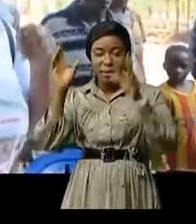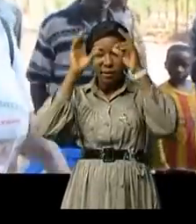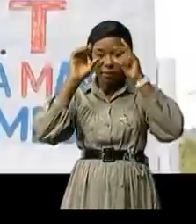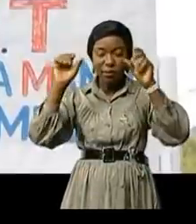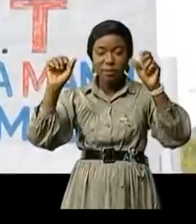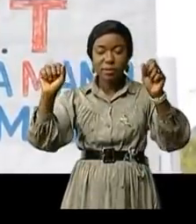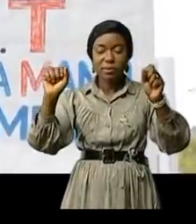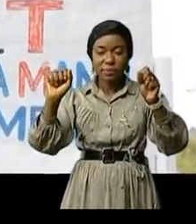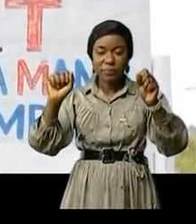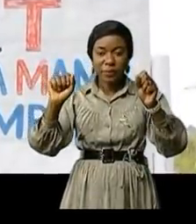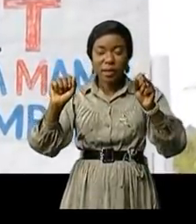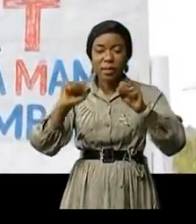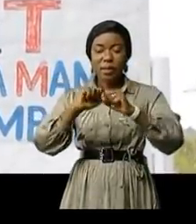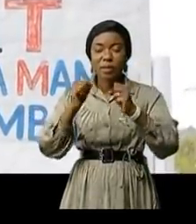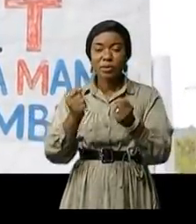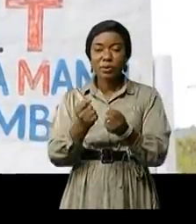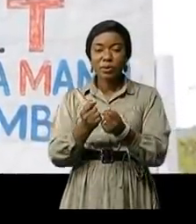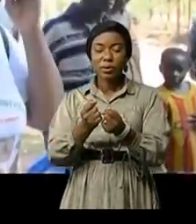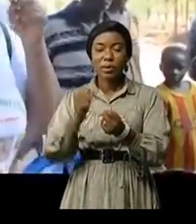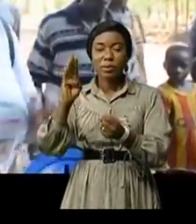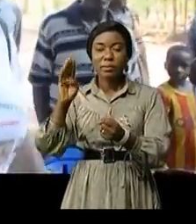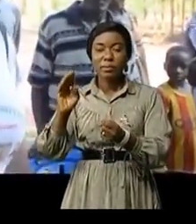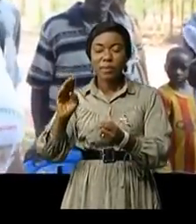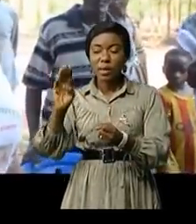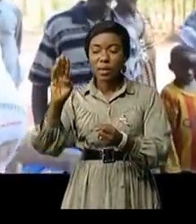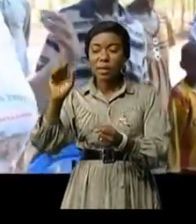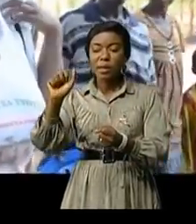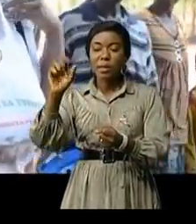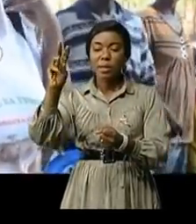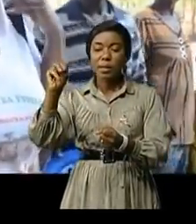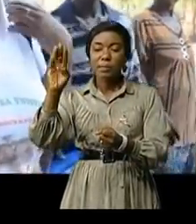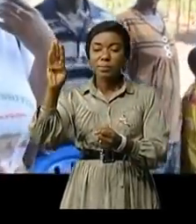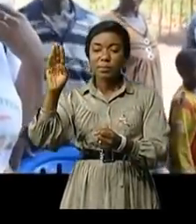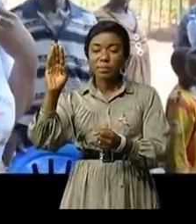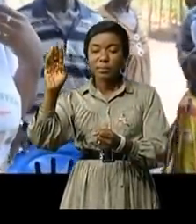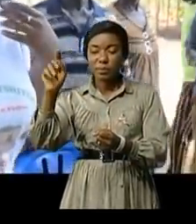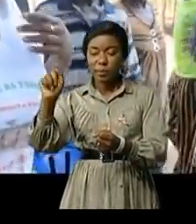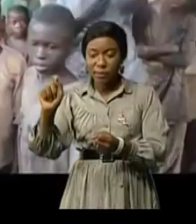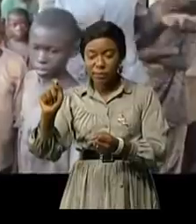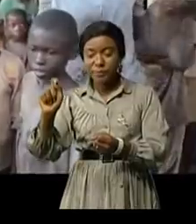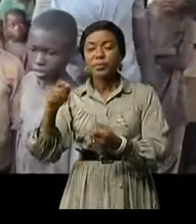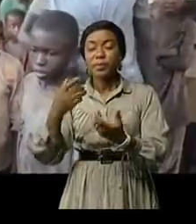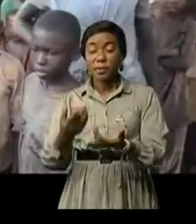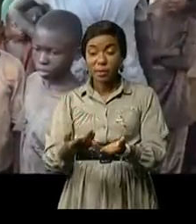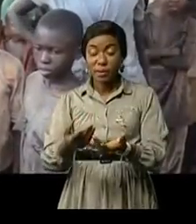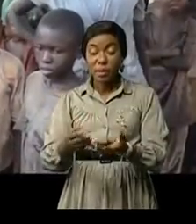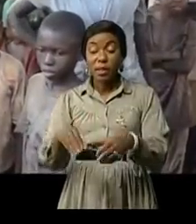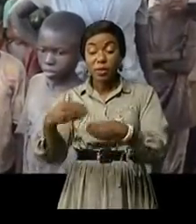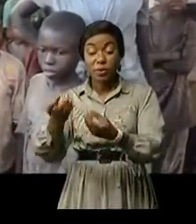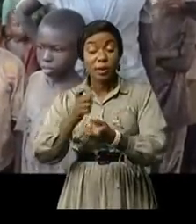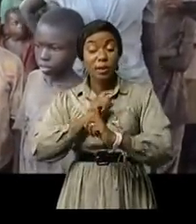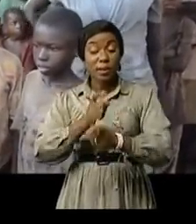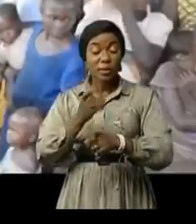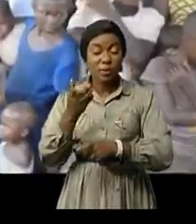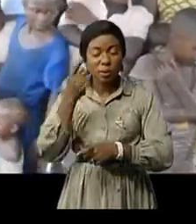Moubachi Tembo ABMT en sigle d'après madame Lili Bilonda s'est donc tombe après nommé car ces